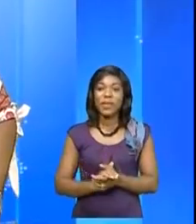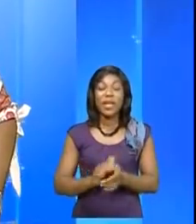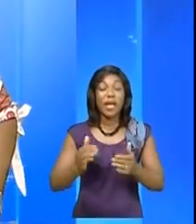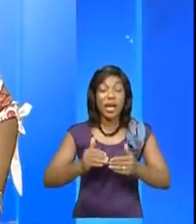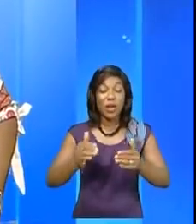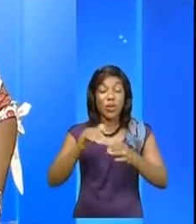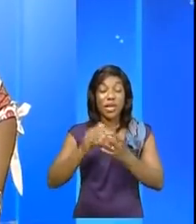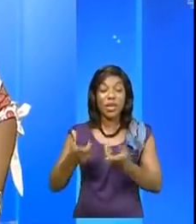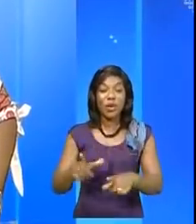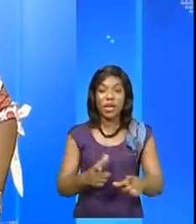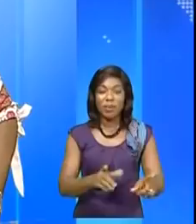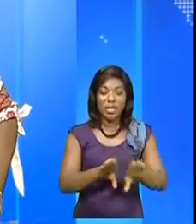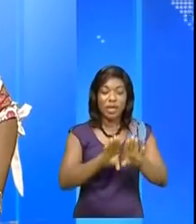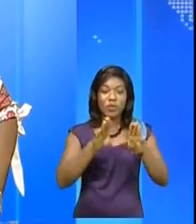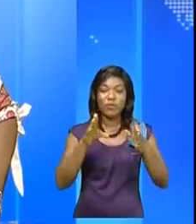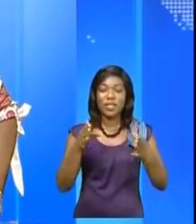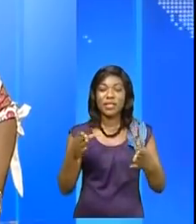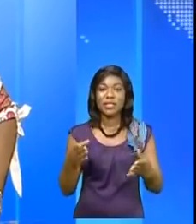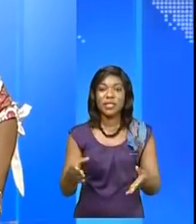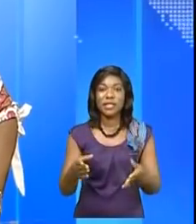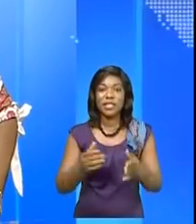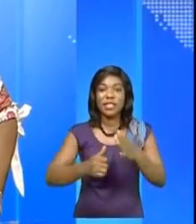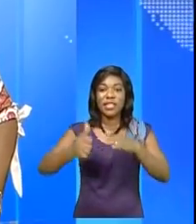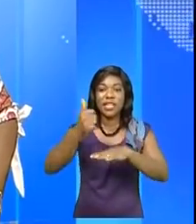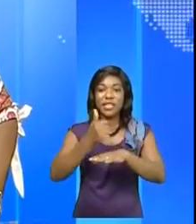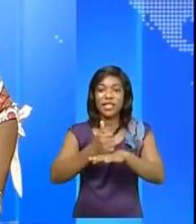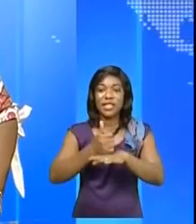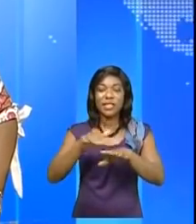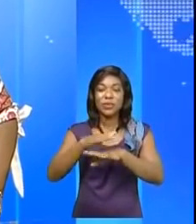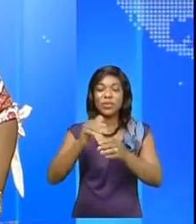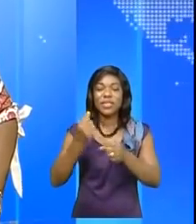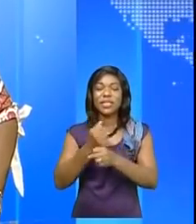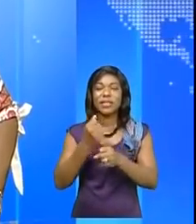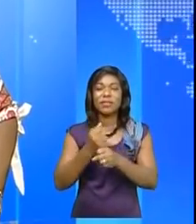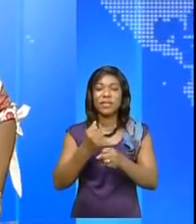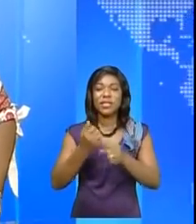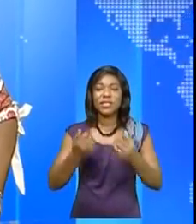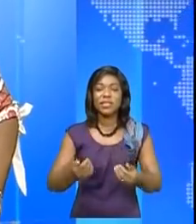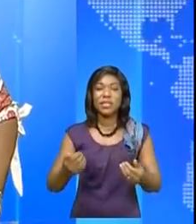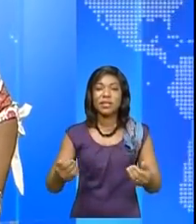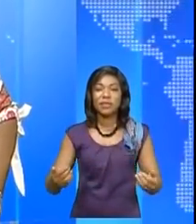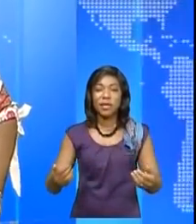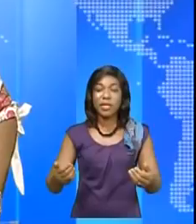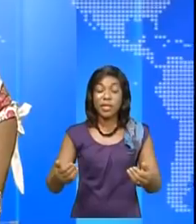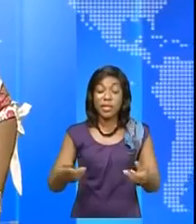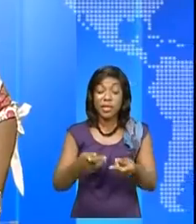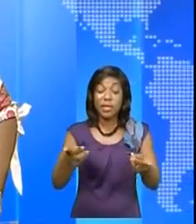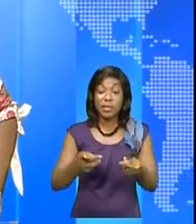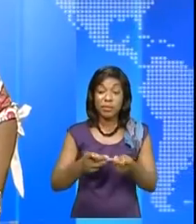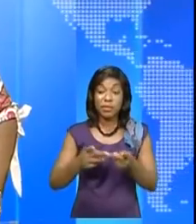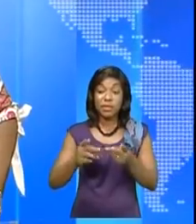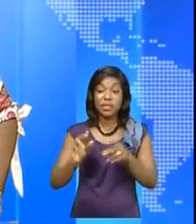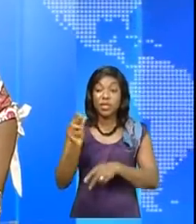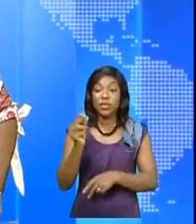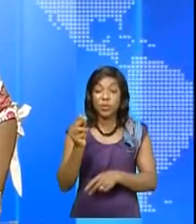dans le Loi-Labaou où il a eu ouverture de l'atelier sur le travail des enfants dans les sites miniers une occasion pour le gouverneur de